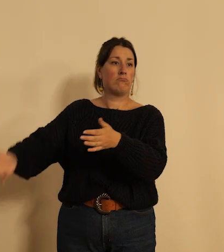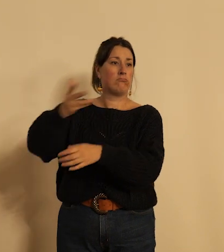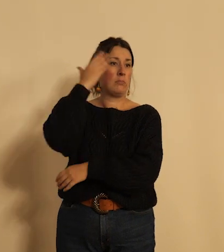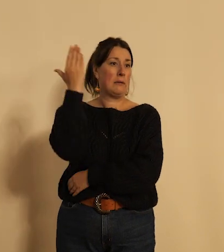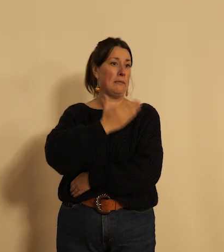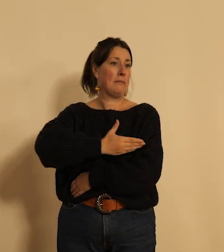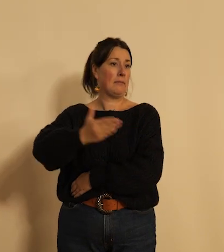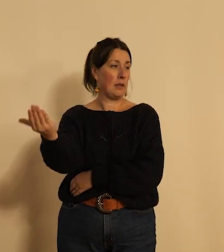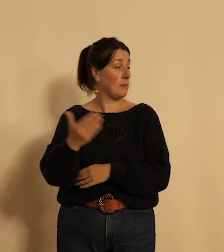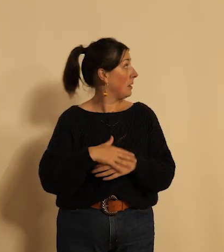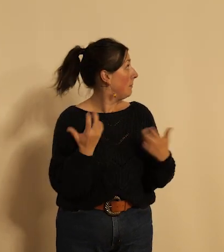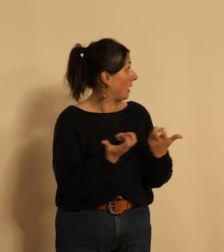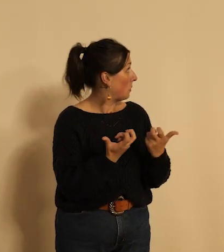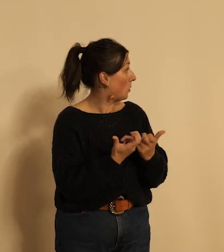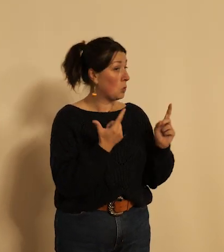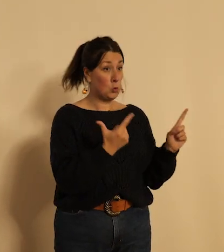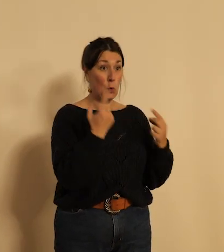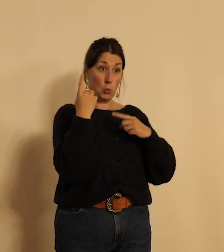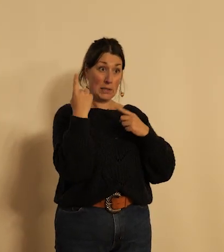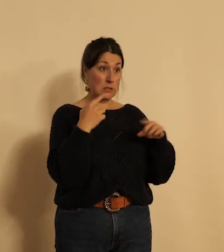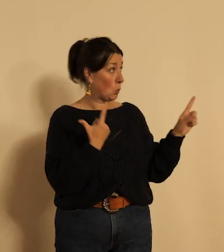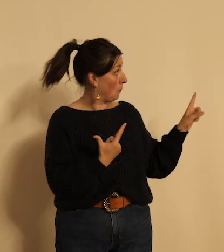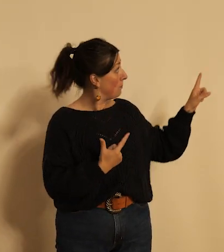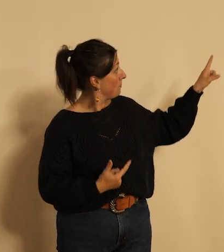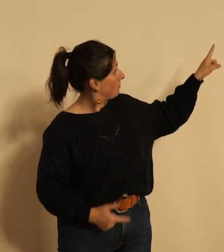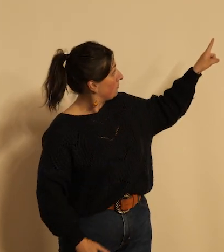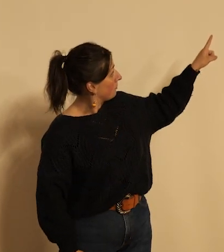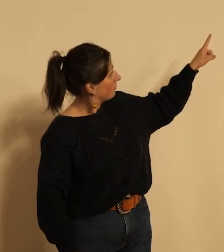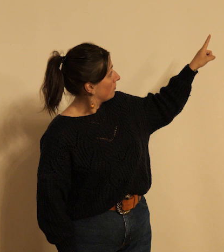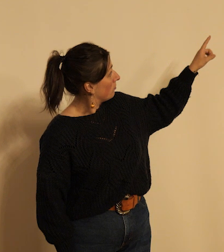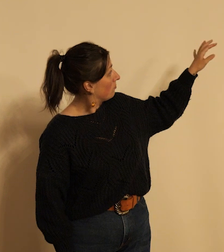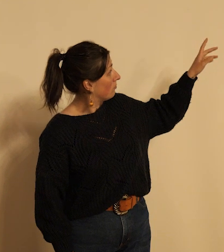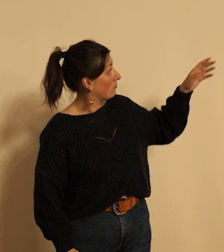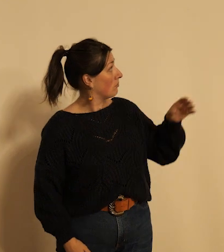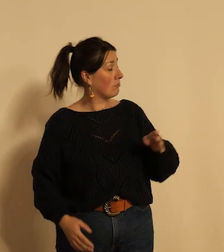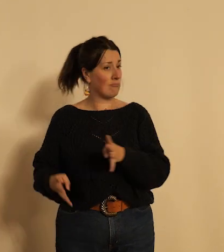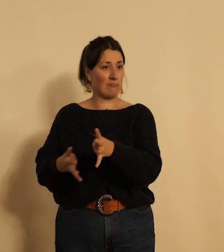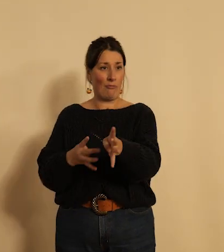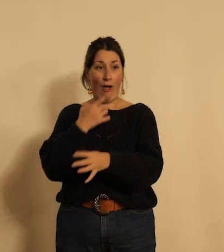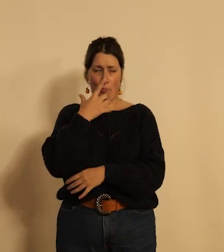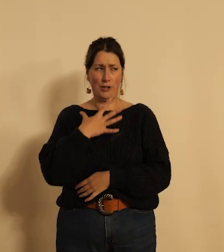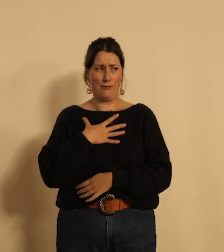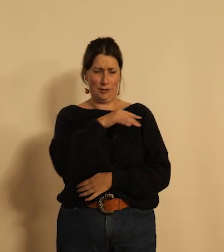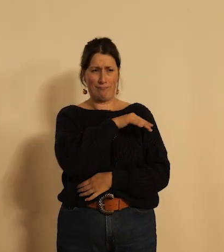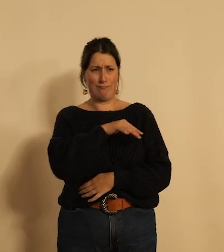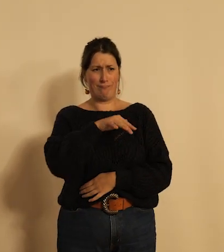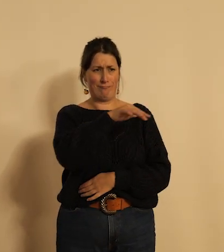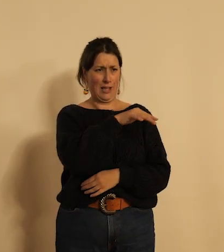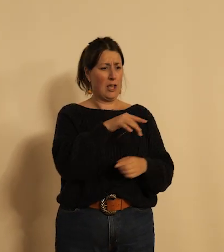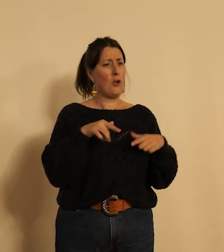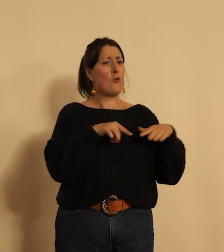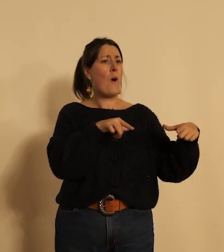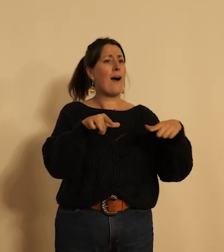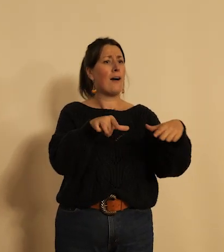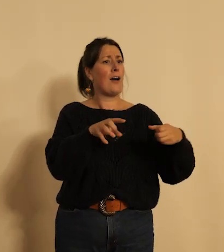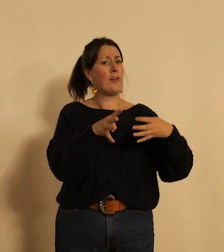deux touristes qui vraisemblablement ont dû parcourir l'itinéraire Loire à